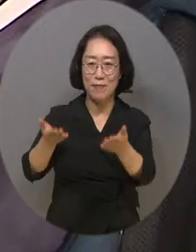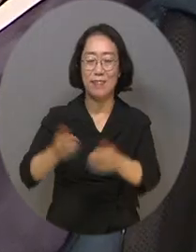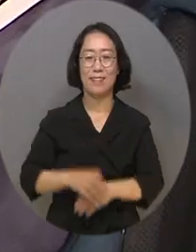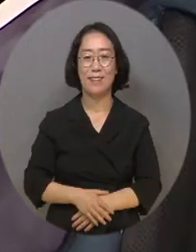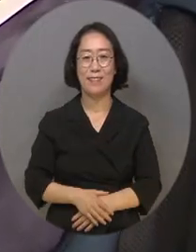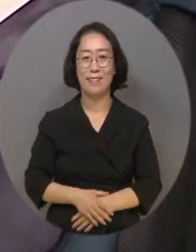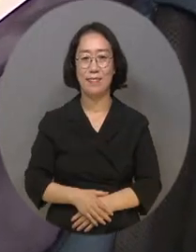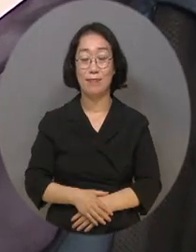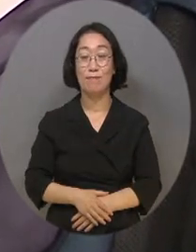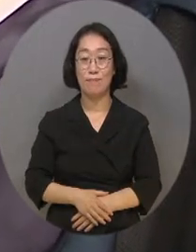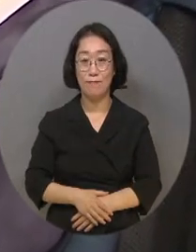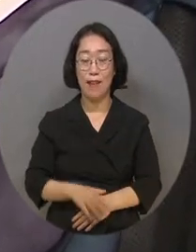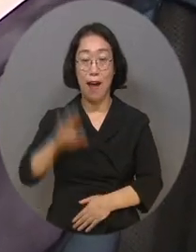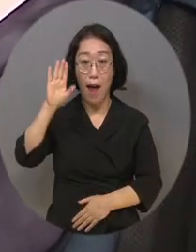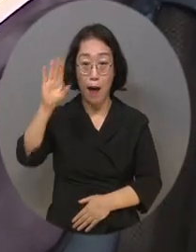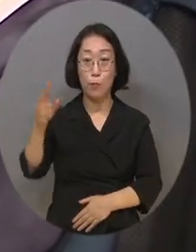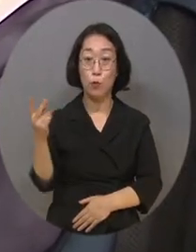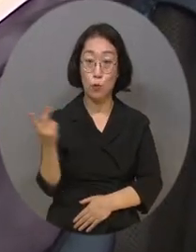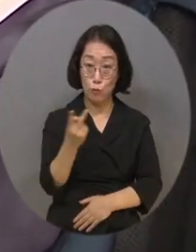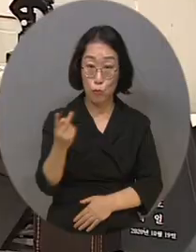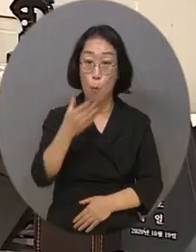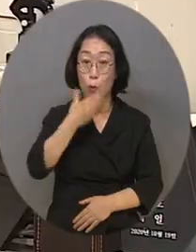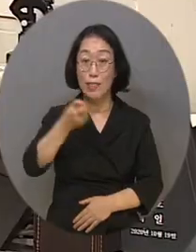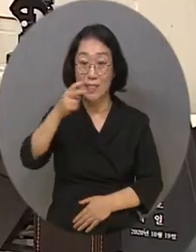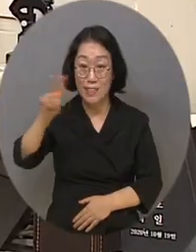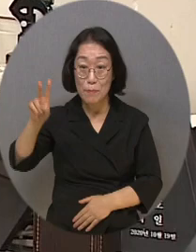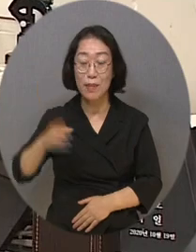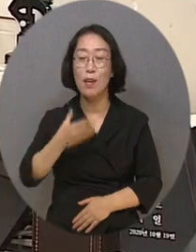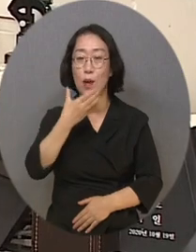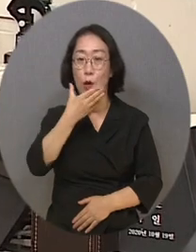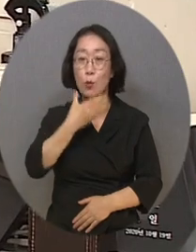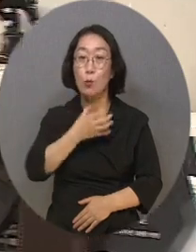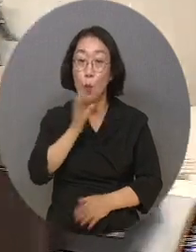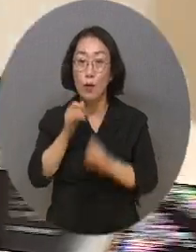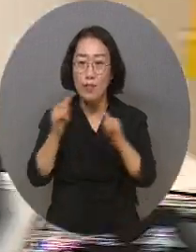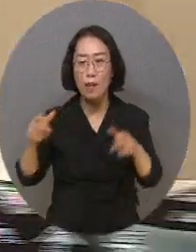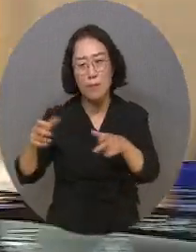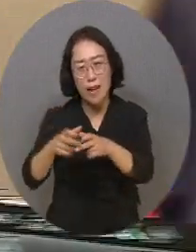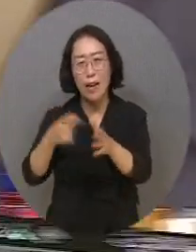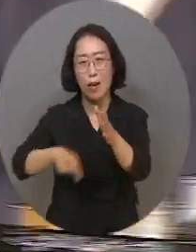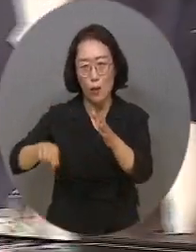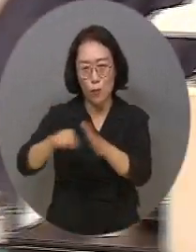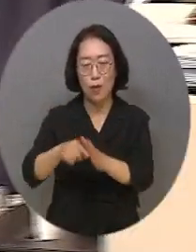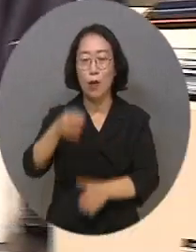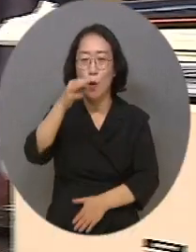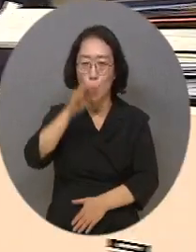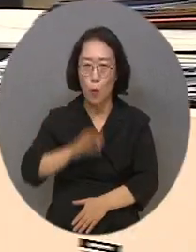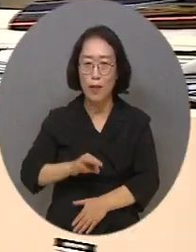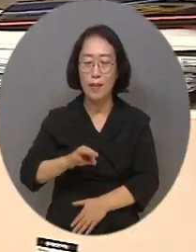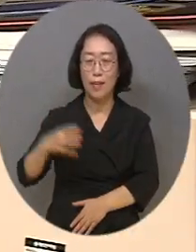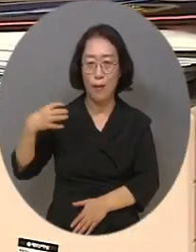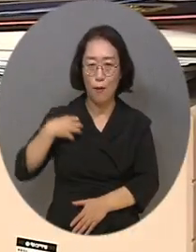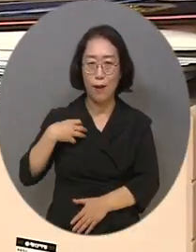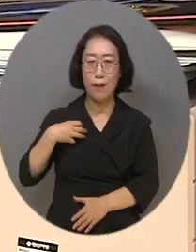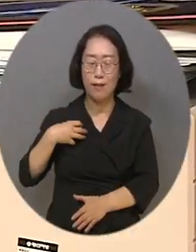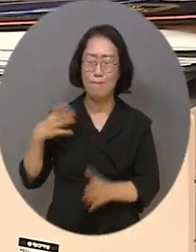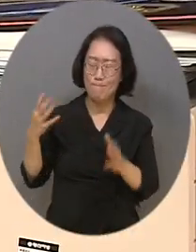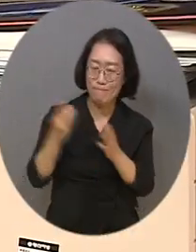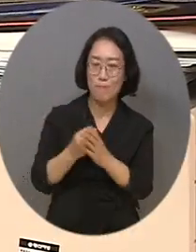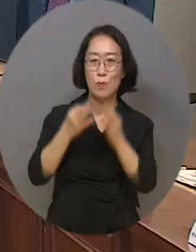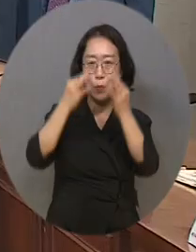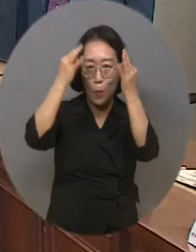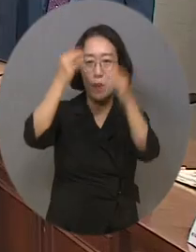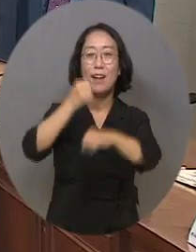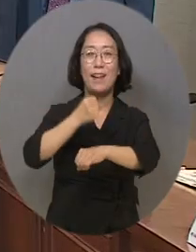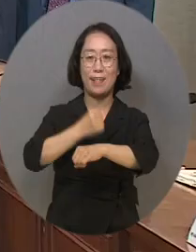한편 앞으로도 복지TV는 노인과 장애인 등 취약계층을 위한 공익적 역할에 최선을 다할 예정입니다.